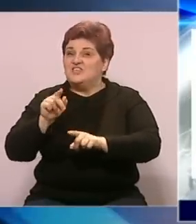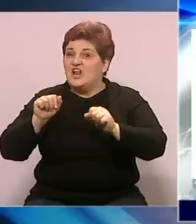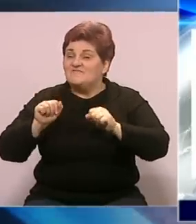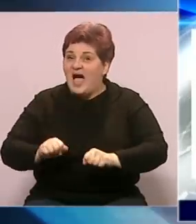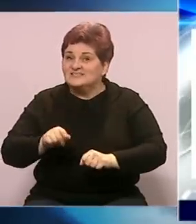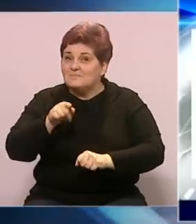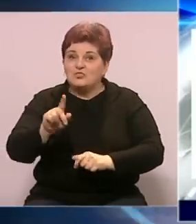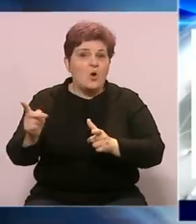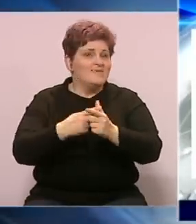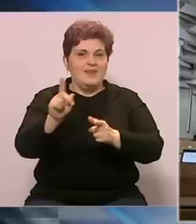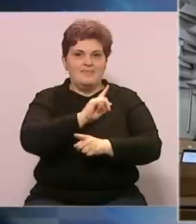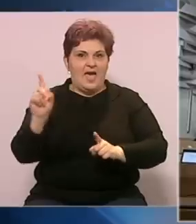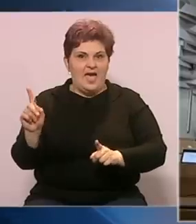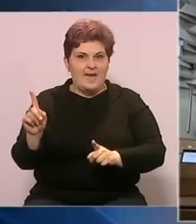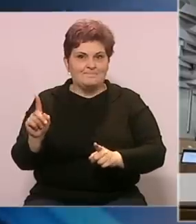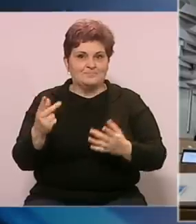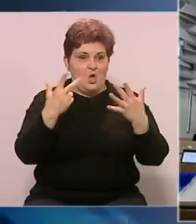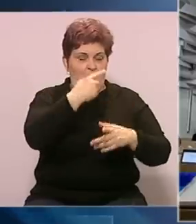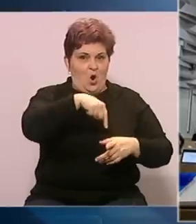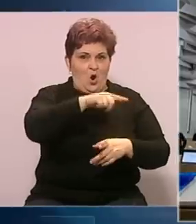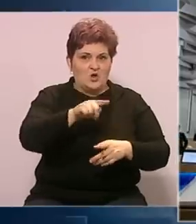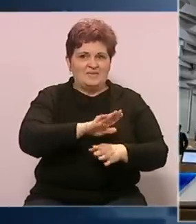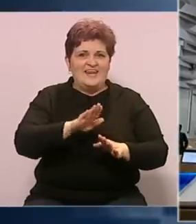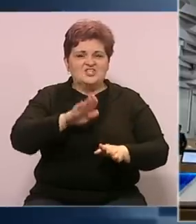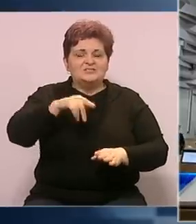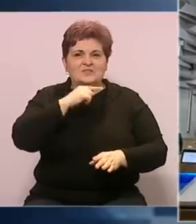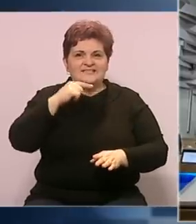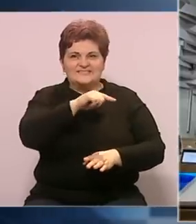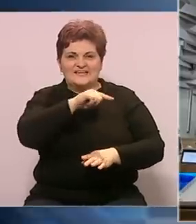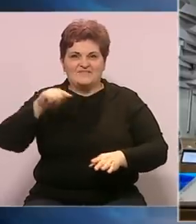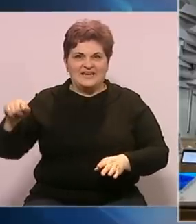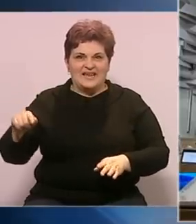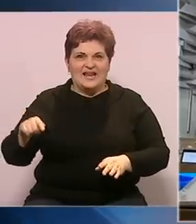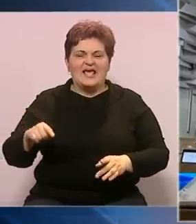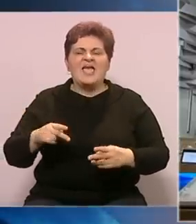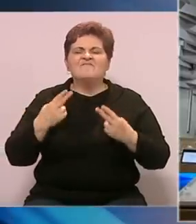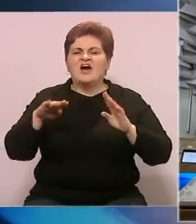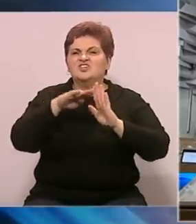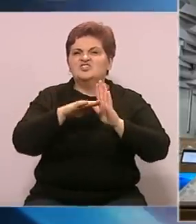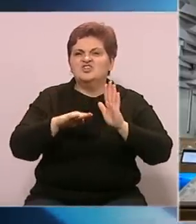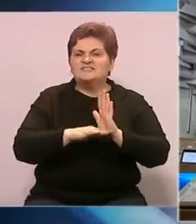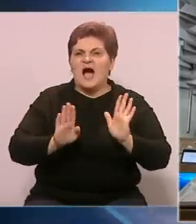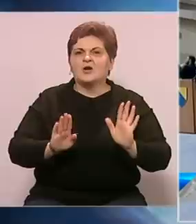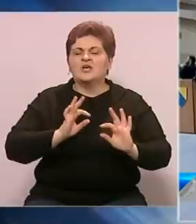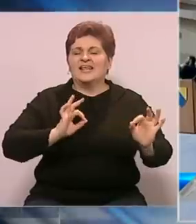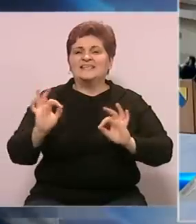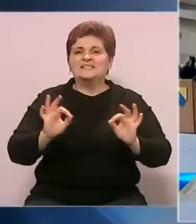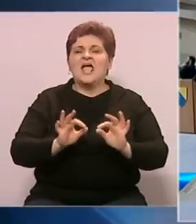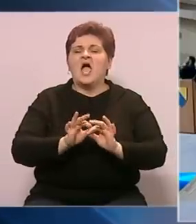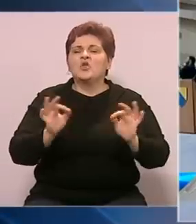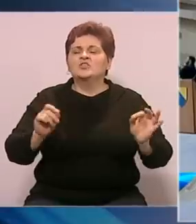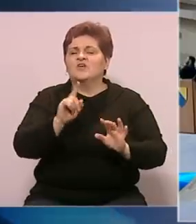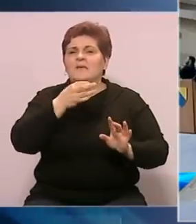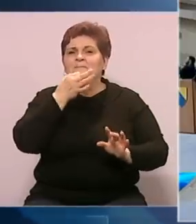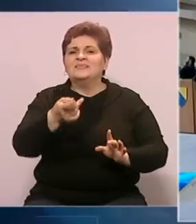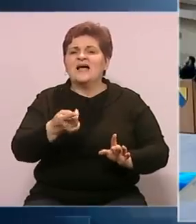u Republici Srpskoj ili ne. Osmorka neće ići ispod crvene linije, Ustava i važeći zakona BiH, iako je spremna da otvori pitanja